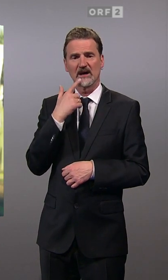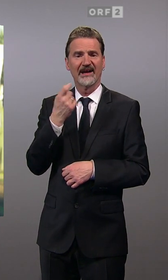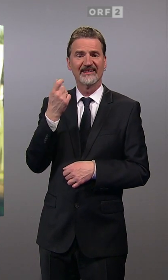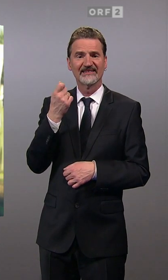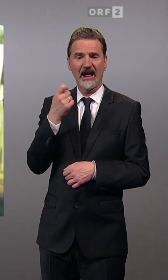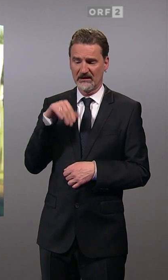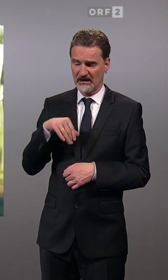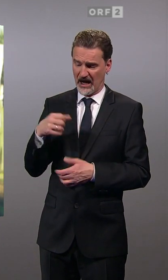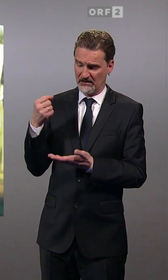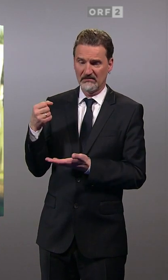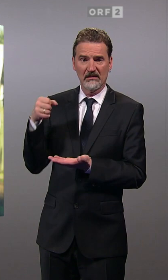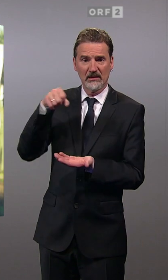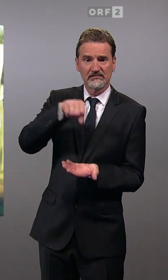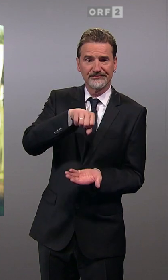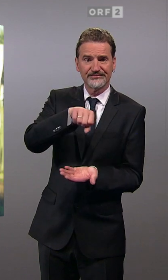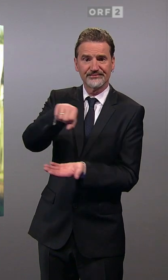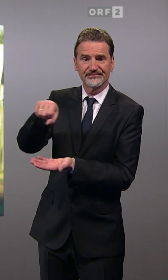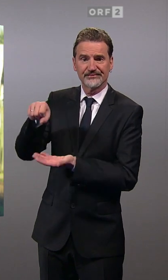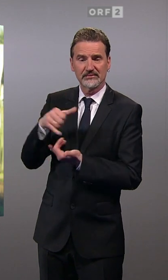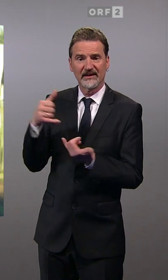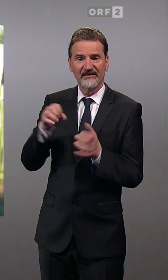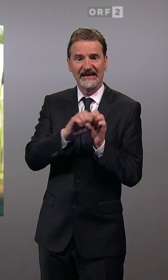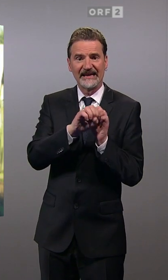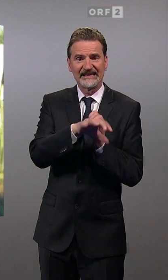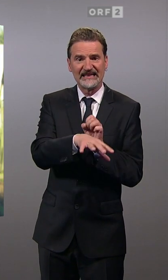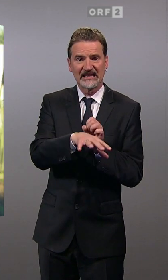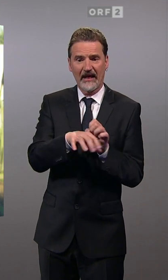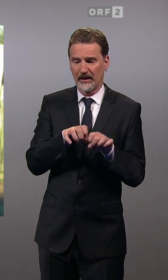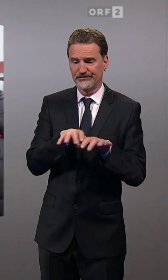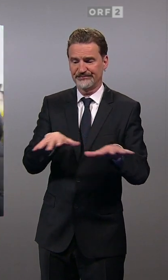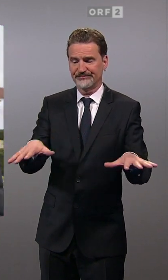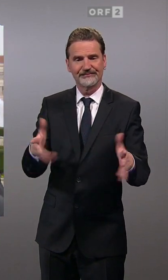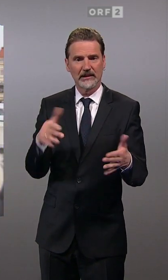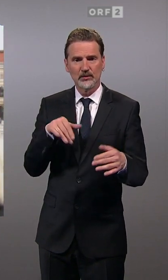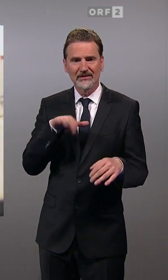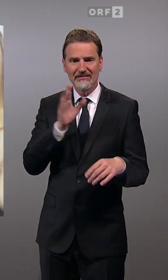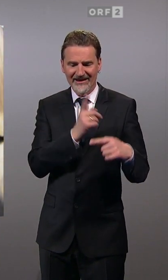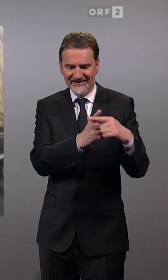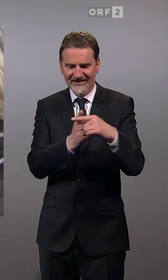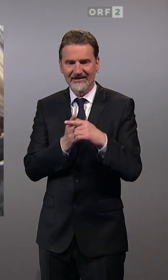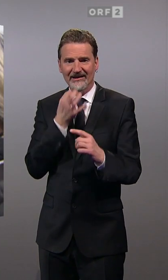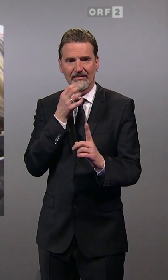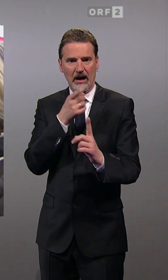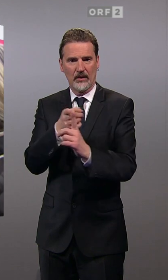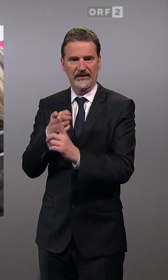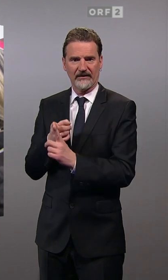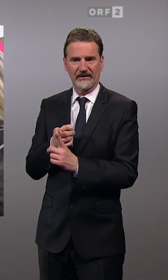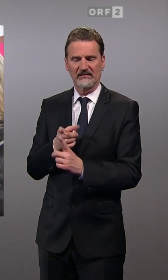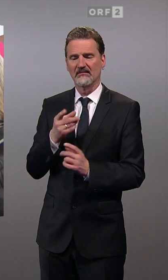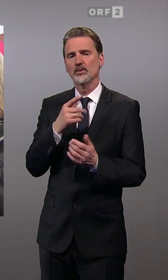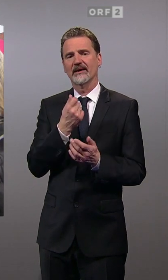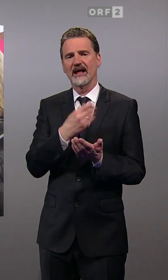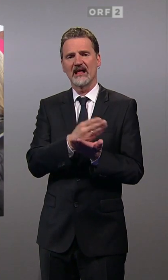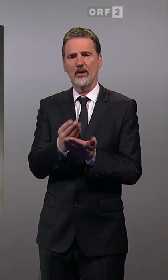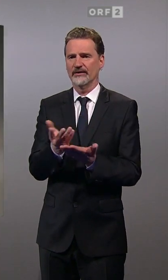Politik, weil Politik muss ja gestalten. Und das, was wir machen, das ist der Begrenzt Intelligente im Moment. Die Partei holt in städtischen Gebieten Stimmen.